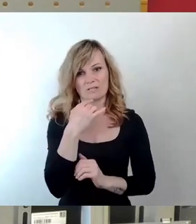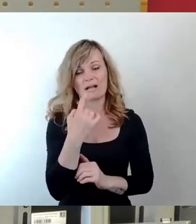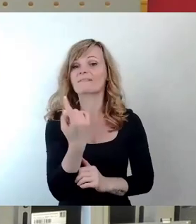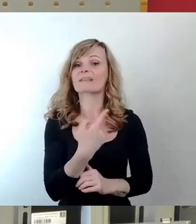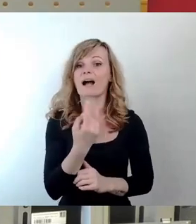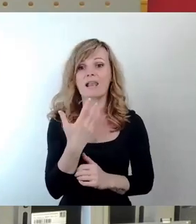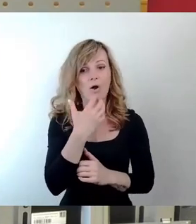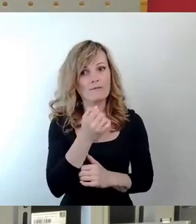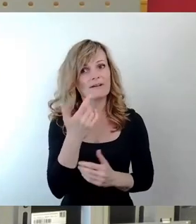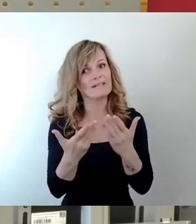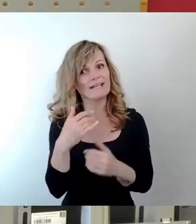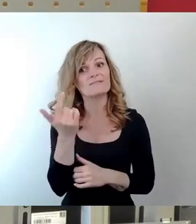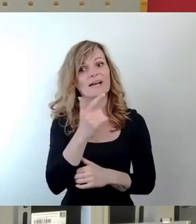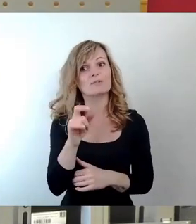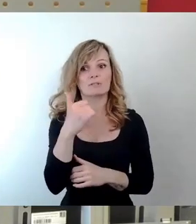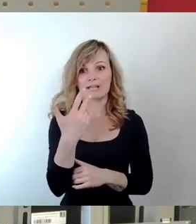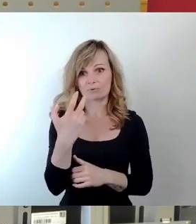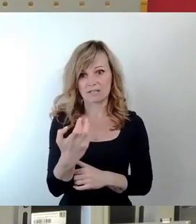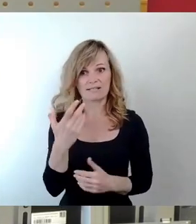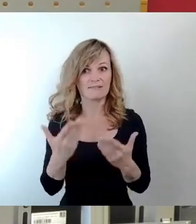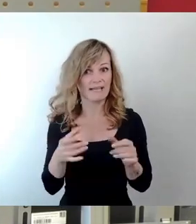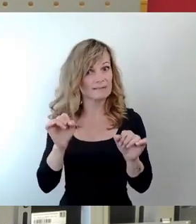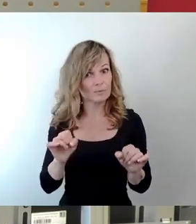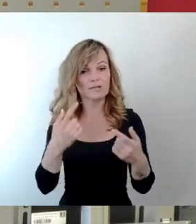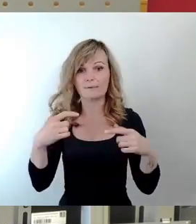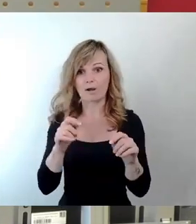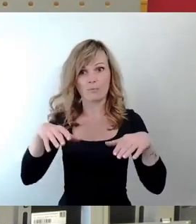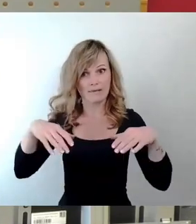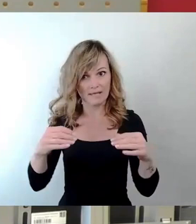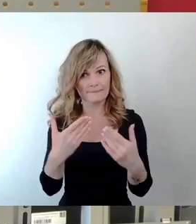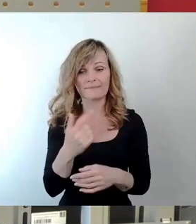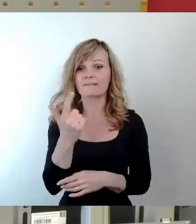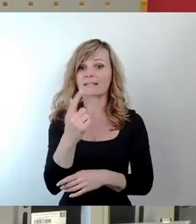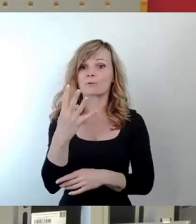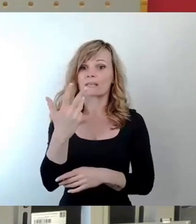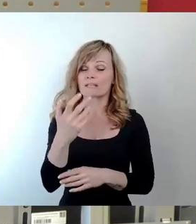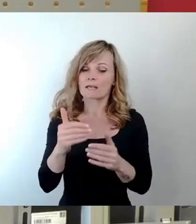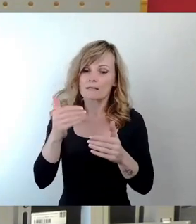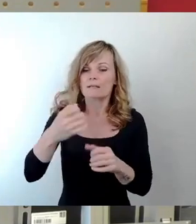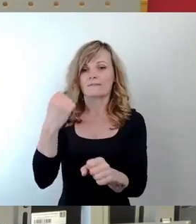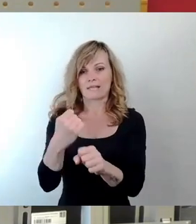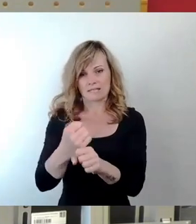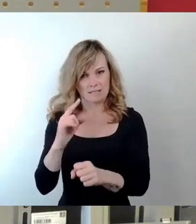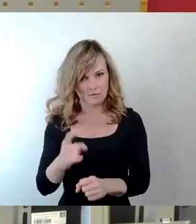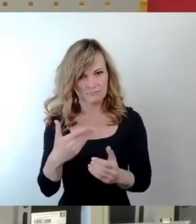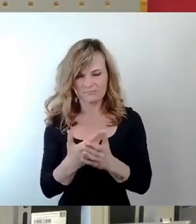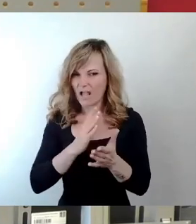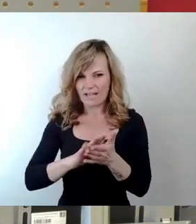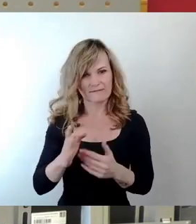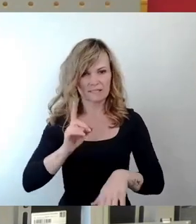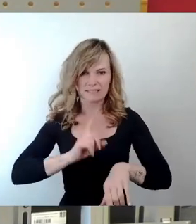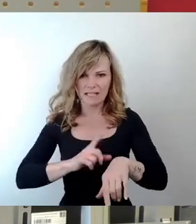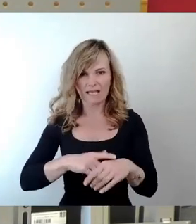vielleicht 2031 dann mal einen Baubeginn haben, um 2034 auch fertig zu werden. Das sind einfach Zeitketten, die